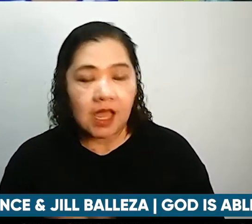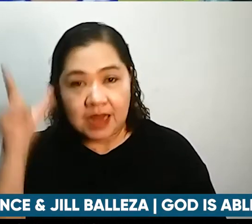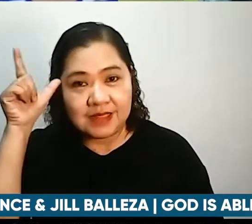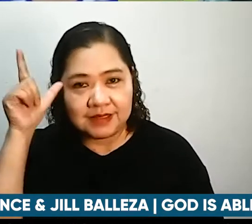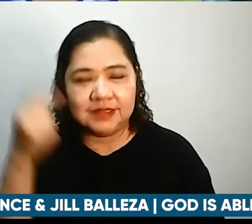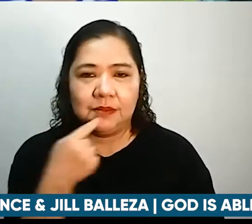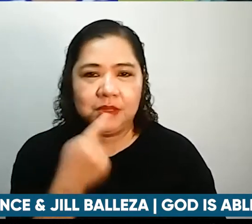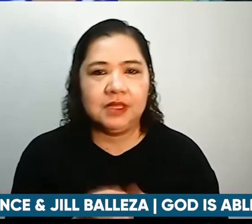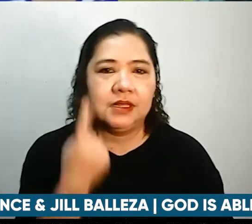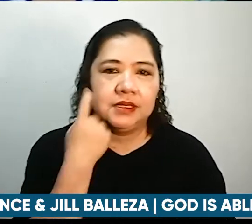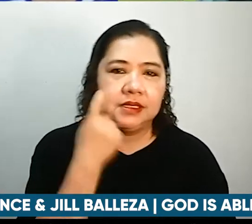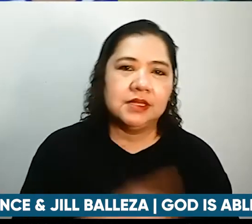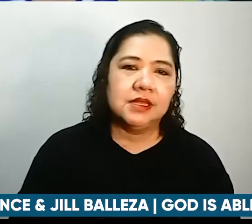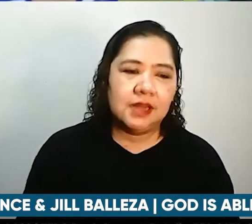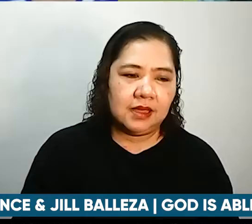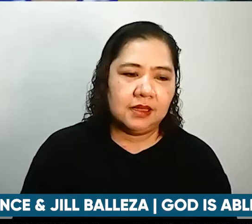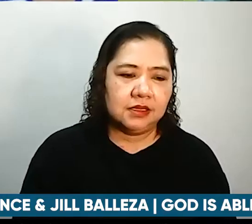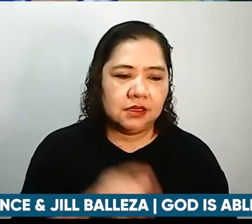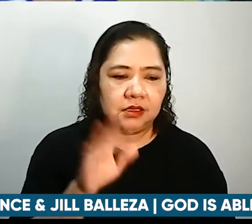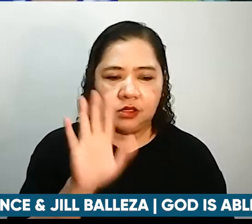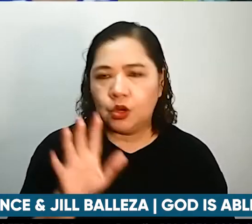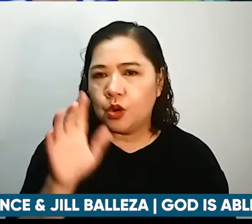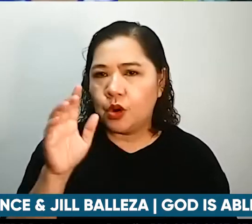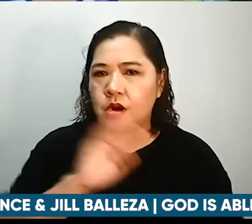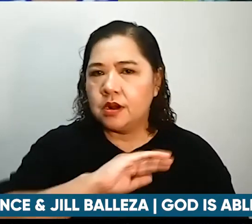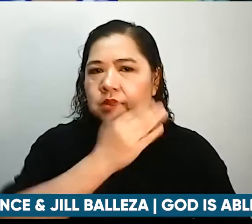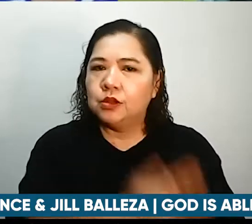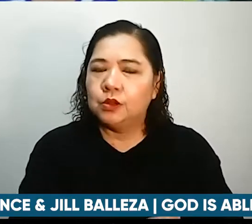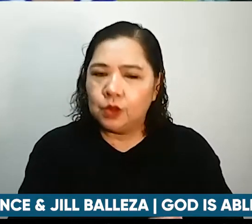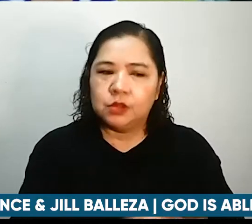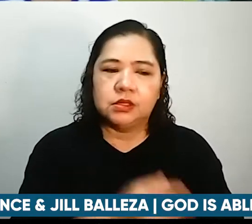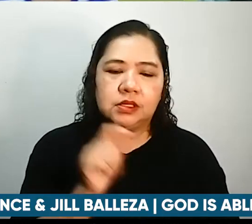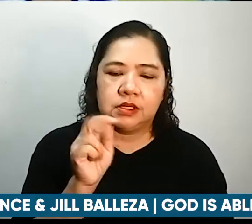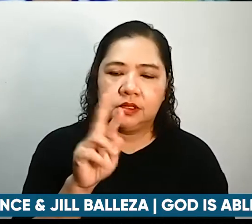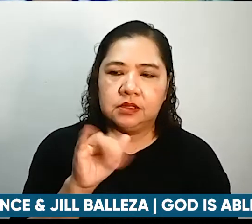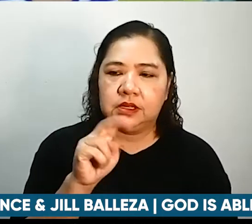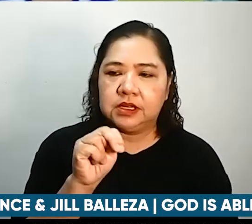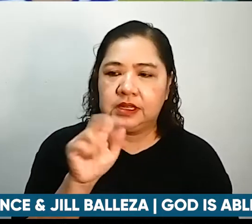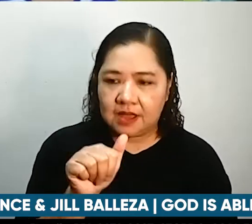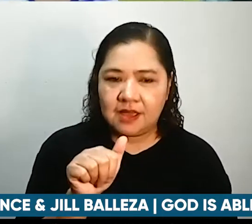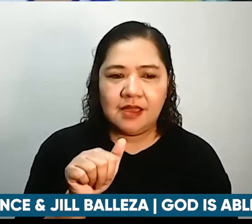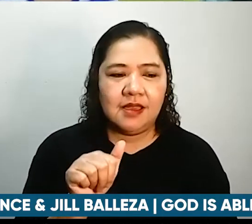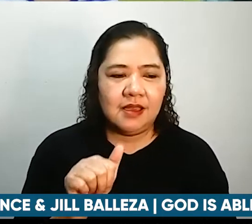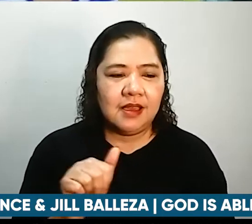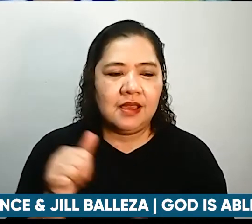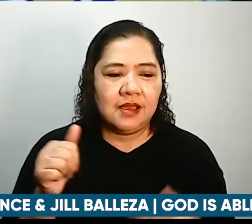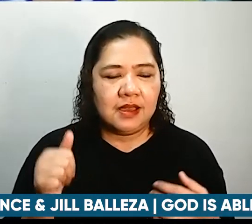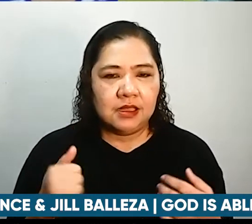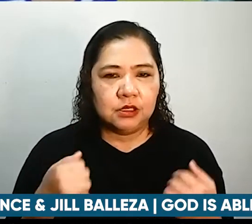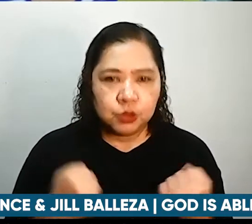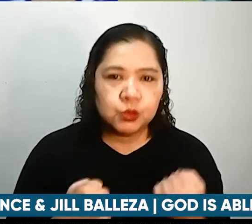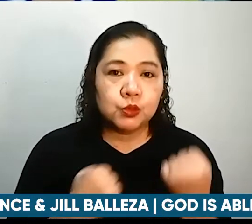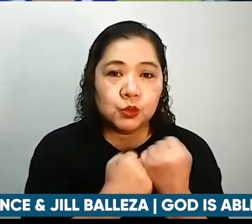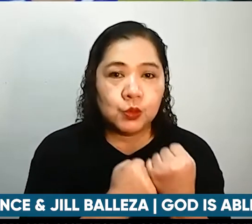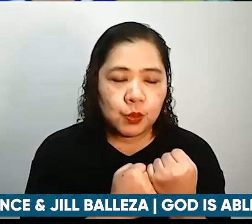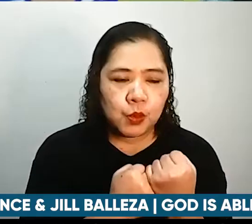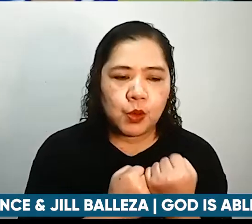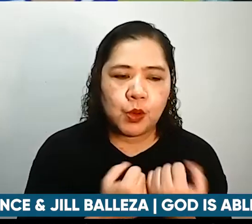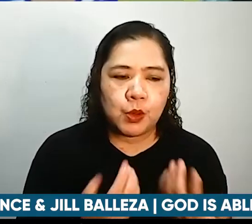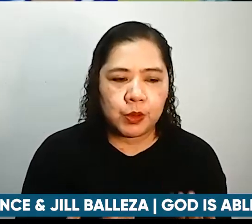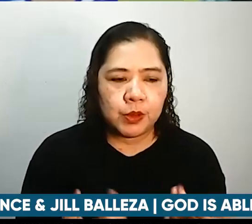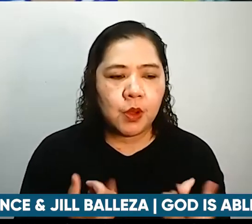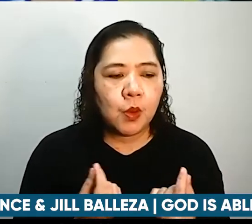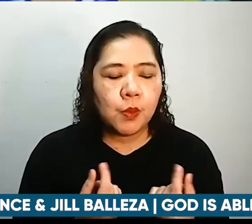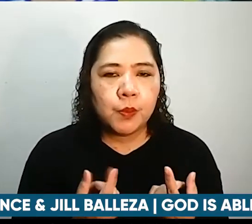kayo ni Trina ang inyong daughter ni Lord para ho suportahan si Kuya Lance. So ano po ba ang mga latest yung ginagawa